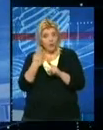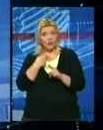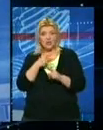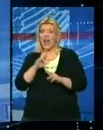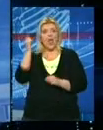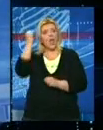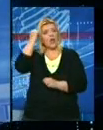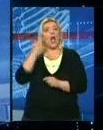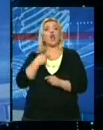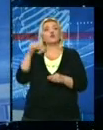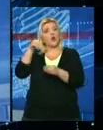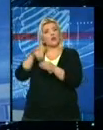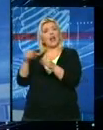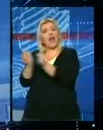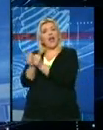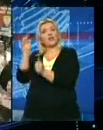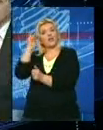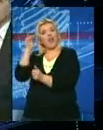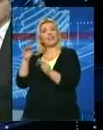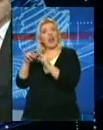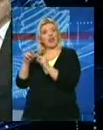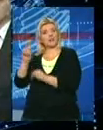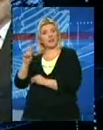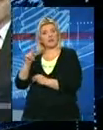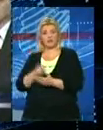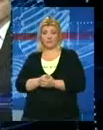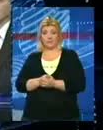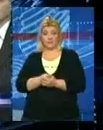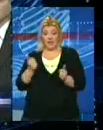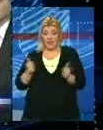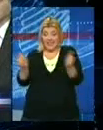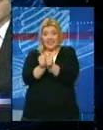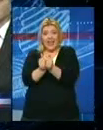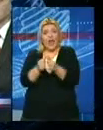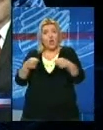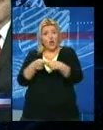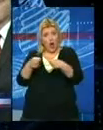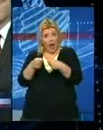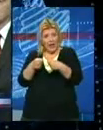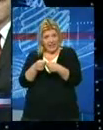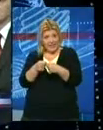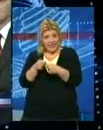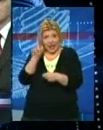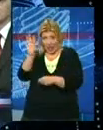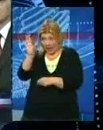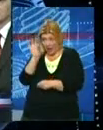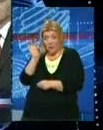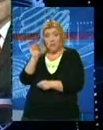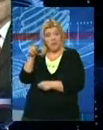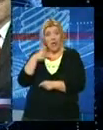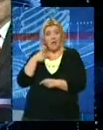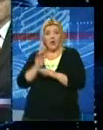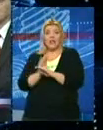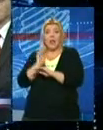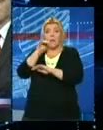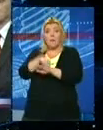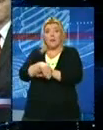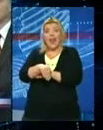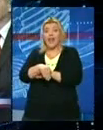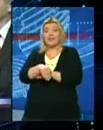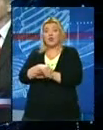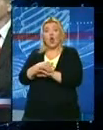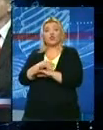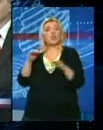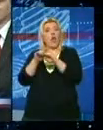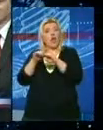je ušao u vladu s Aleksandrom Bučić. Znate da biste s nekim ušli u koaliciju taj prvo treba da preskuči licenzus.